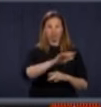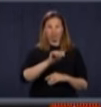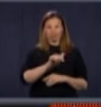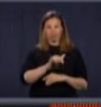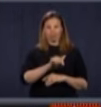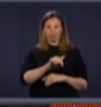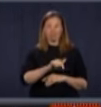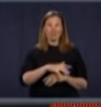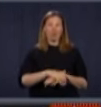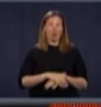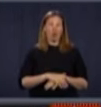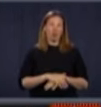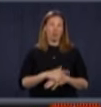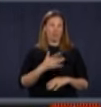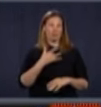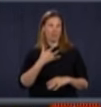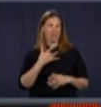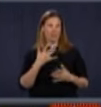je pense qu'on peut faire